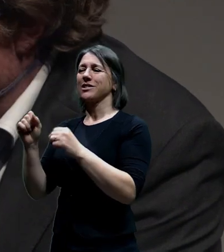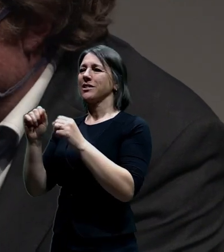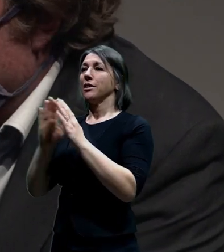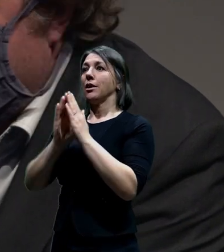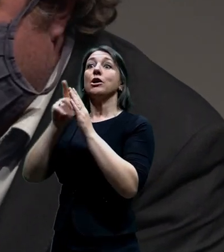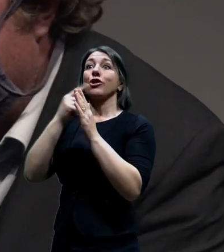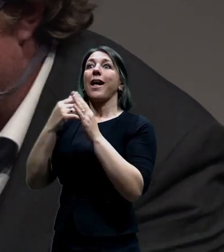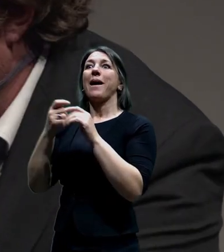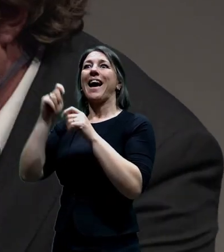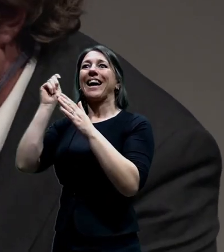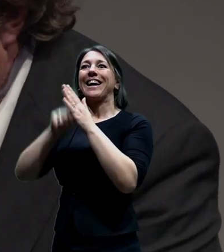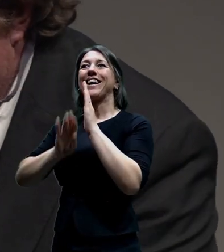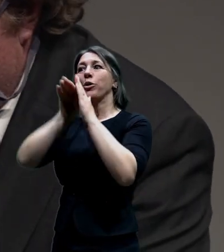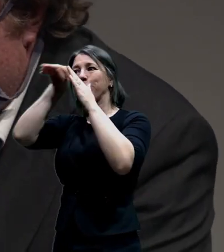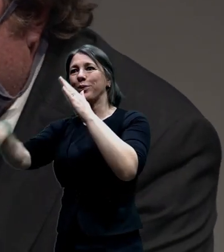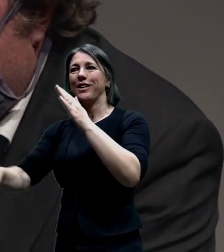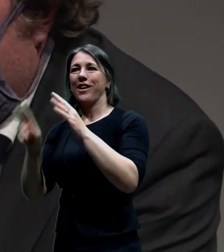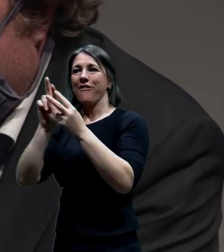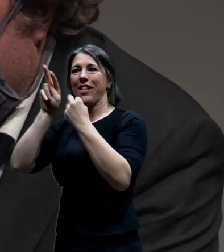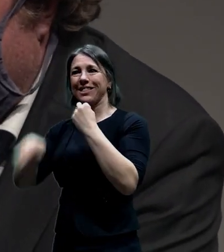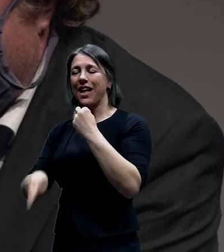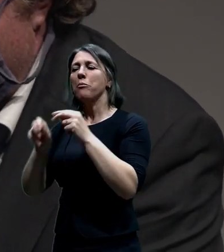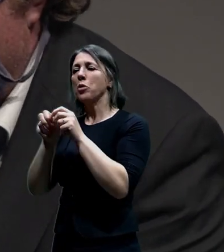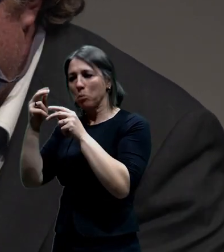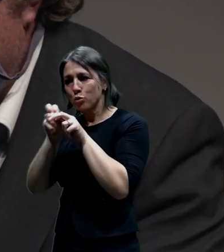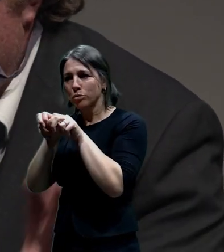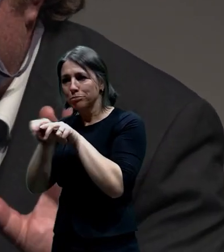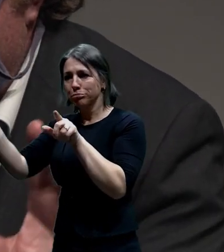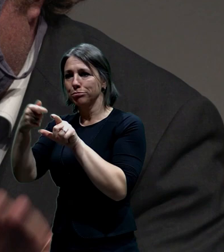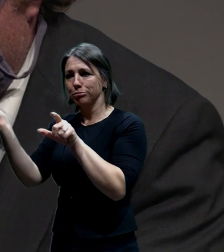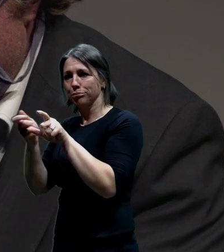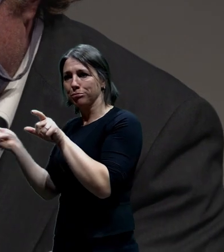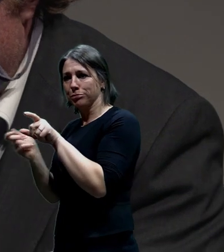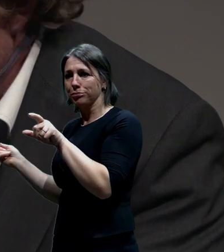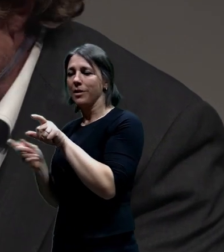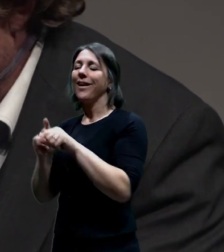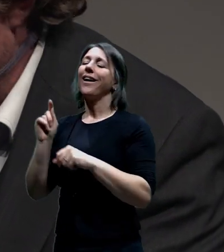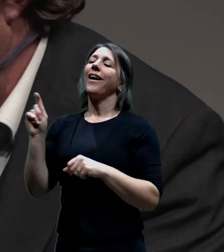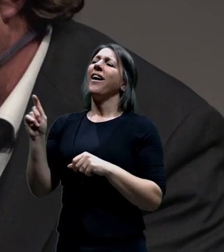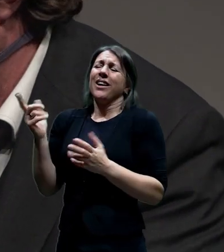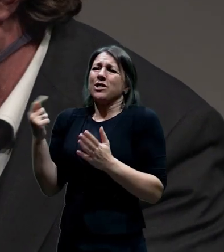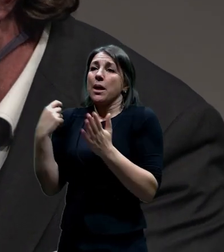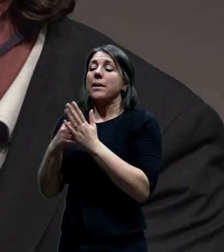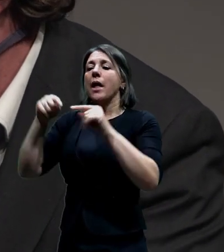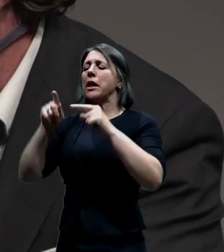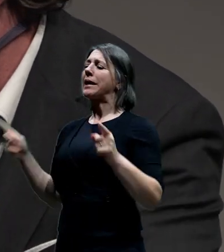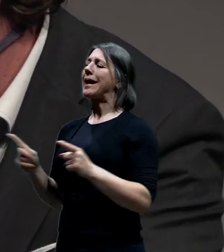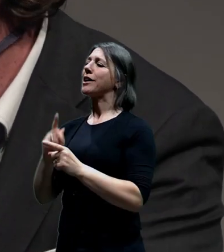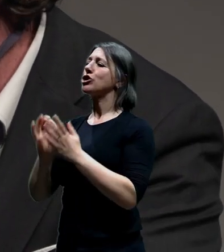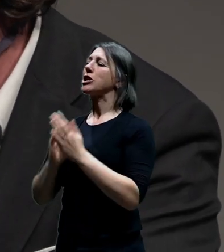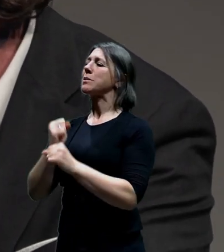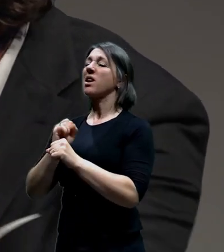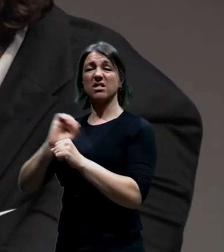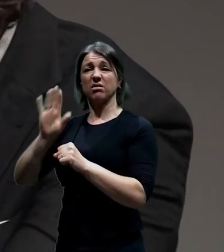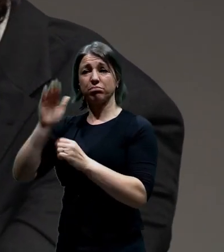směrem k Vltavě s tím rozpletem u Vltavy. Na tom území je obrovské množství práce. já tuhle věc, která dneska